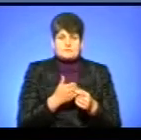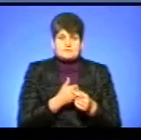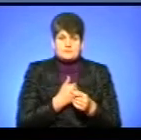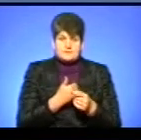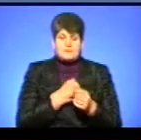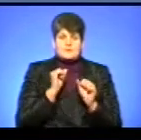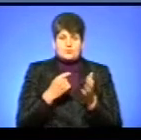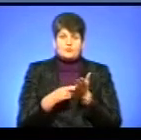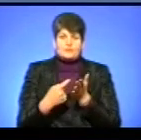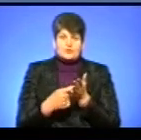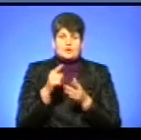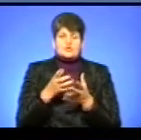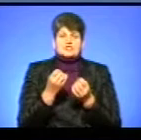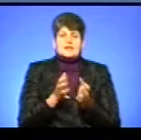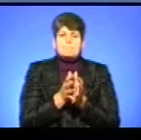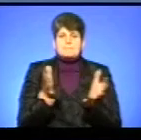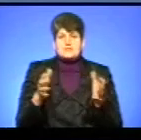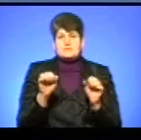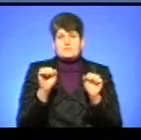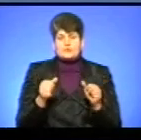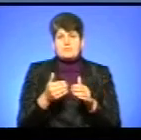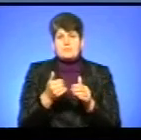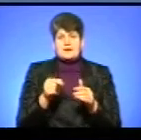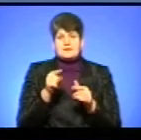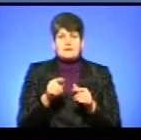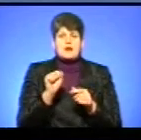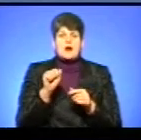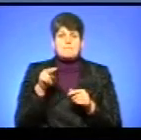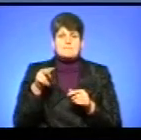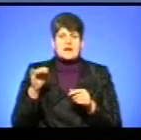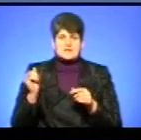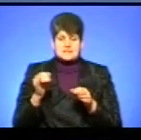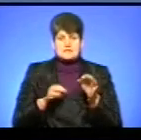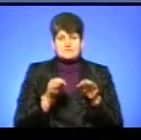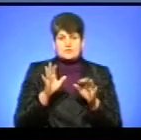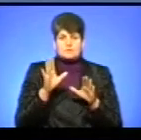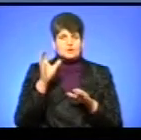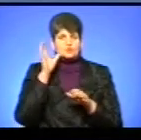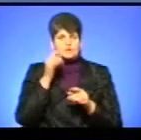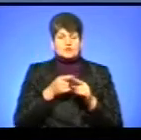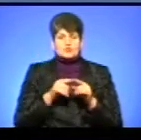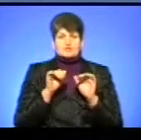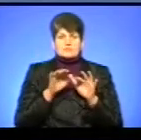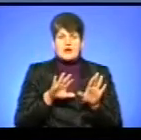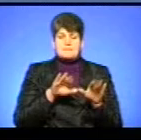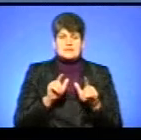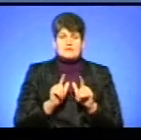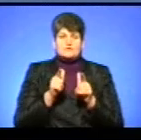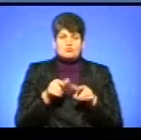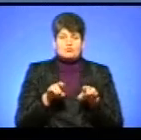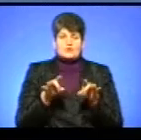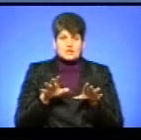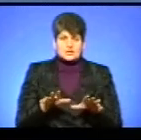свою ще більшу правоту перед тим самим апеляційним судом, який в будь-якому разі слухатиме цю справу і тільки після вступу рішення